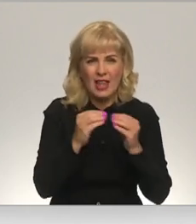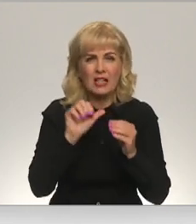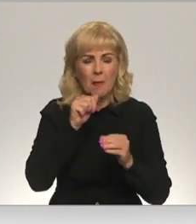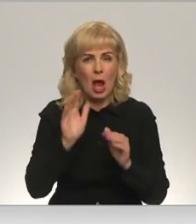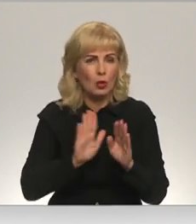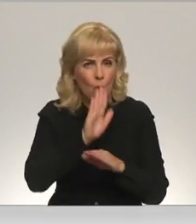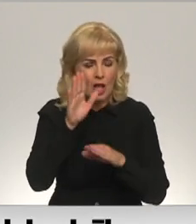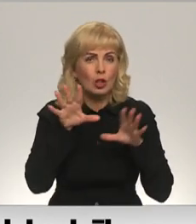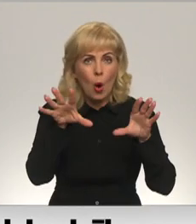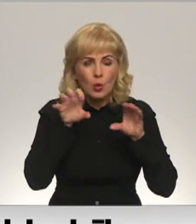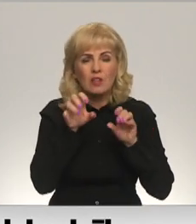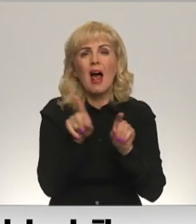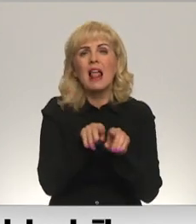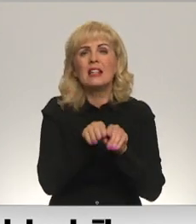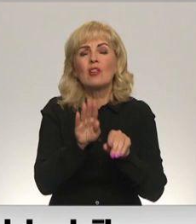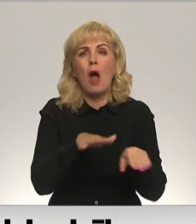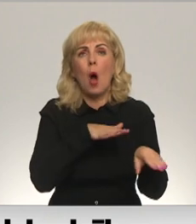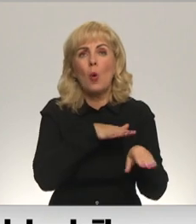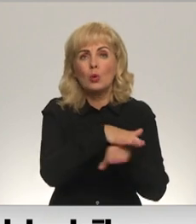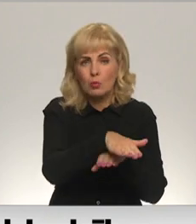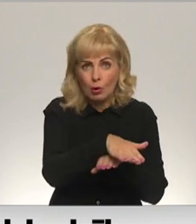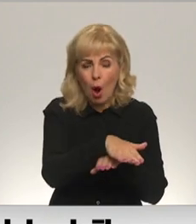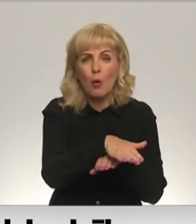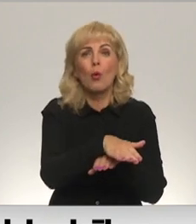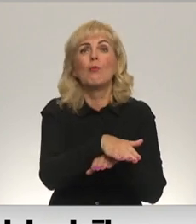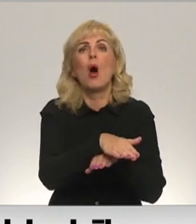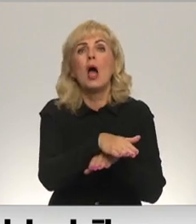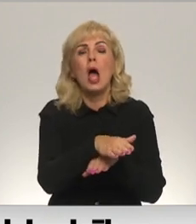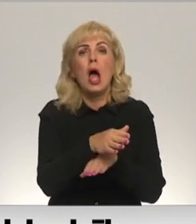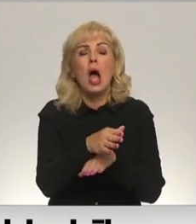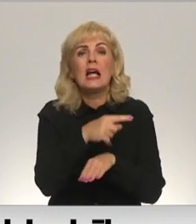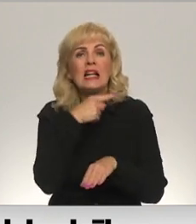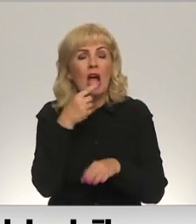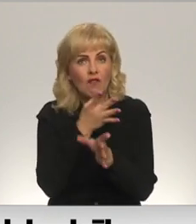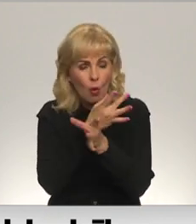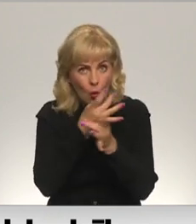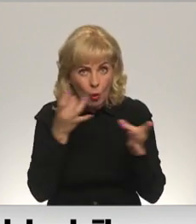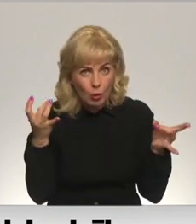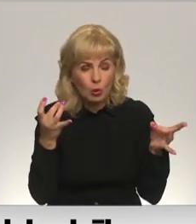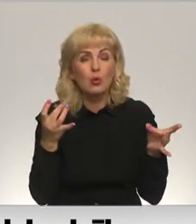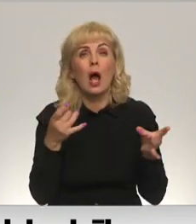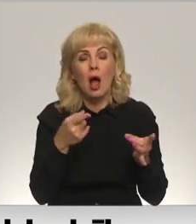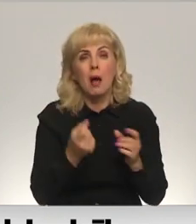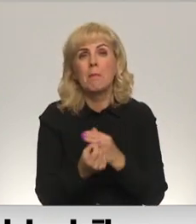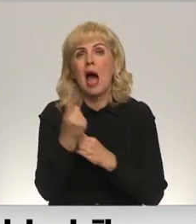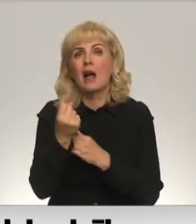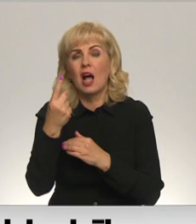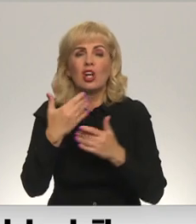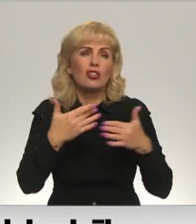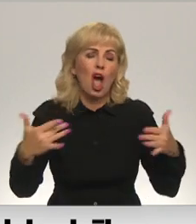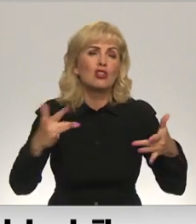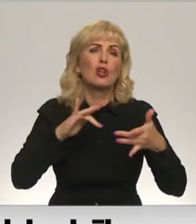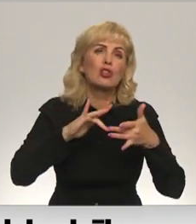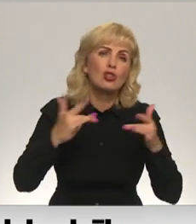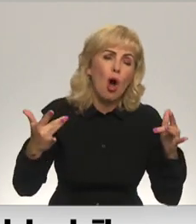uztvēra kā uzbrukumu kritušo piemiņai un Krievu kultūrai. Tas diezgan skaļi tur atbalsojās dažādās un sociālo